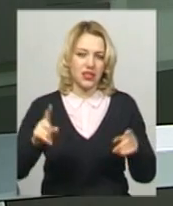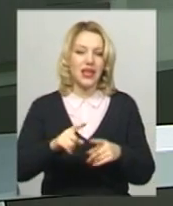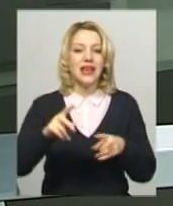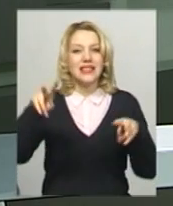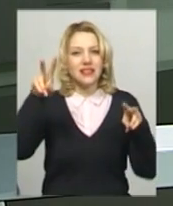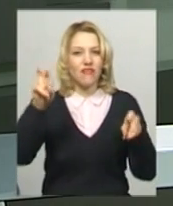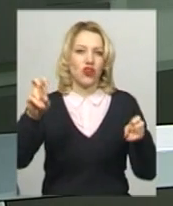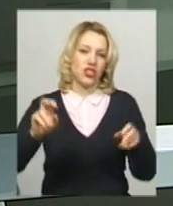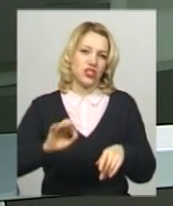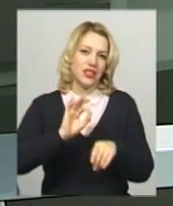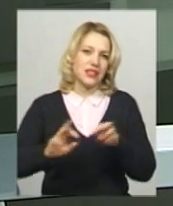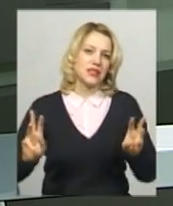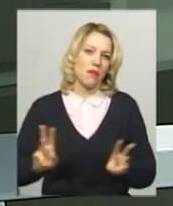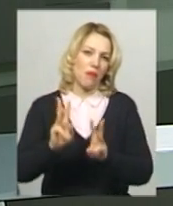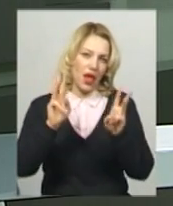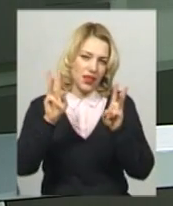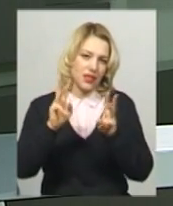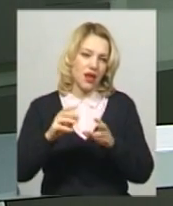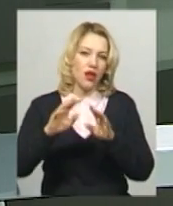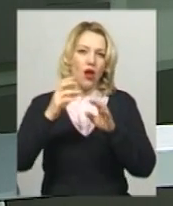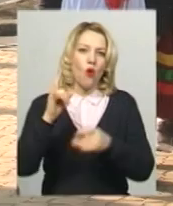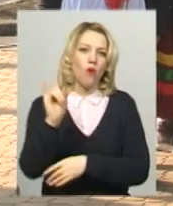Більше розповість моя колега Дарина Денисенко.